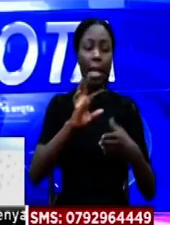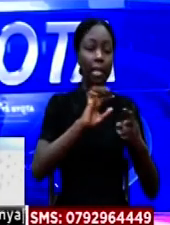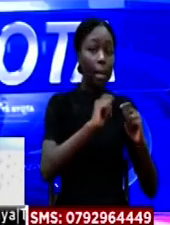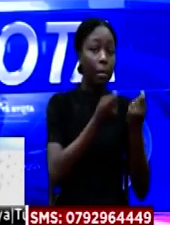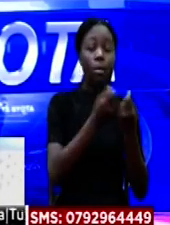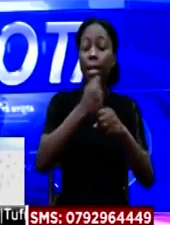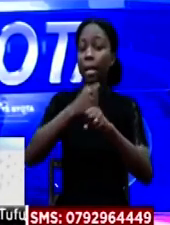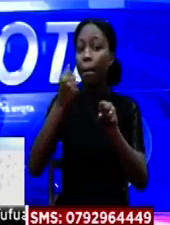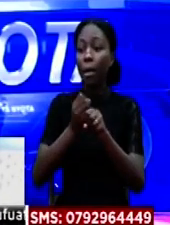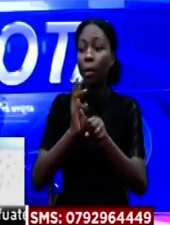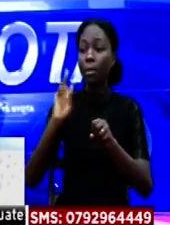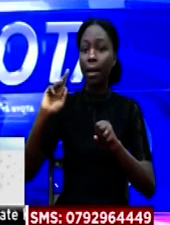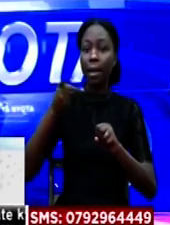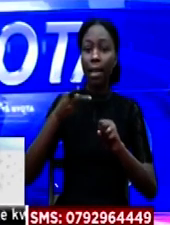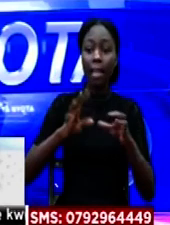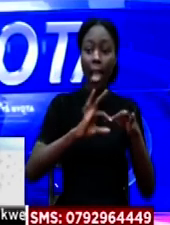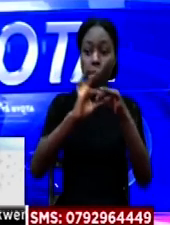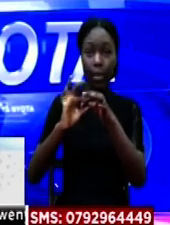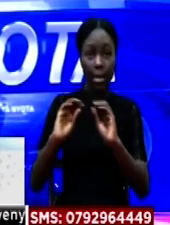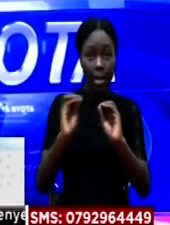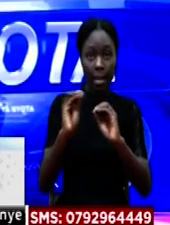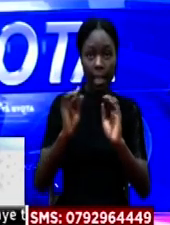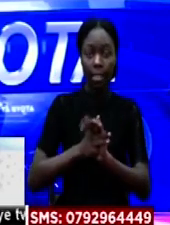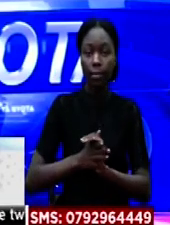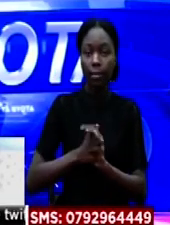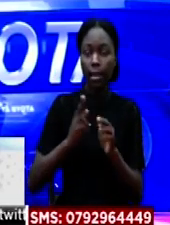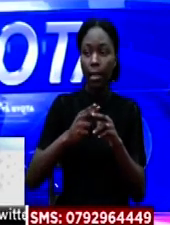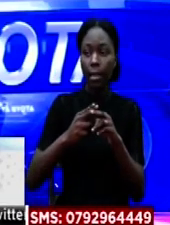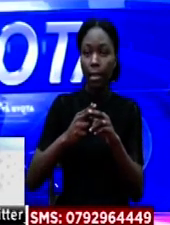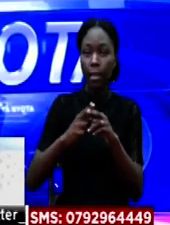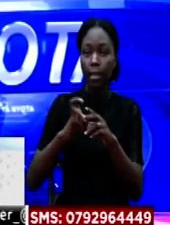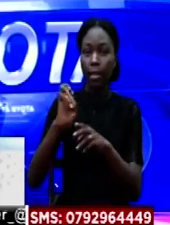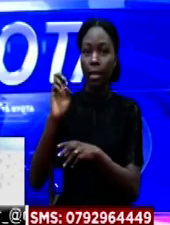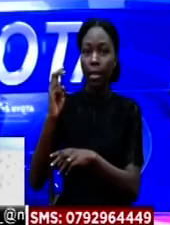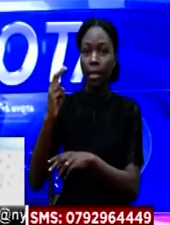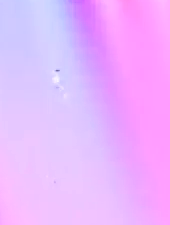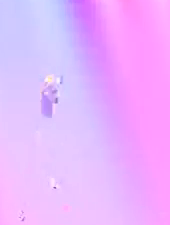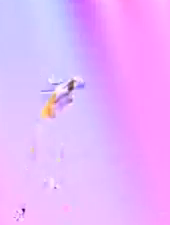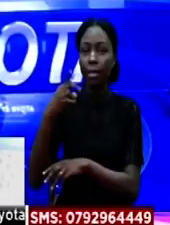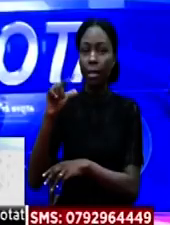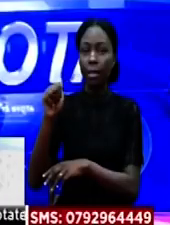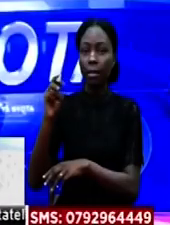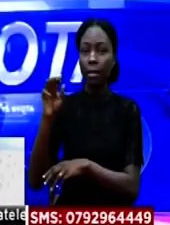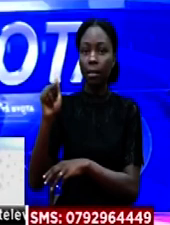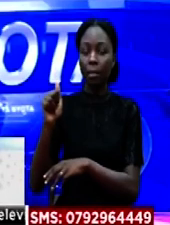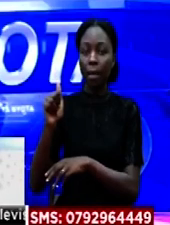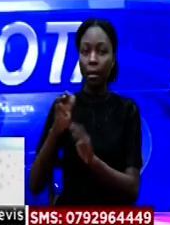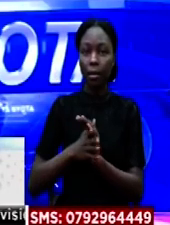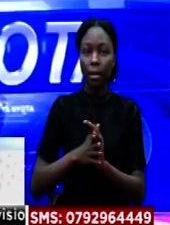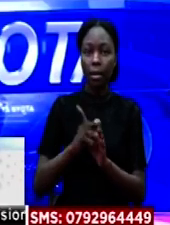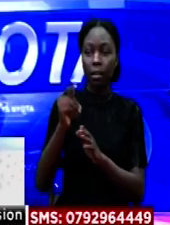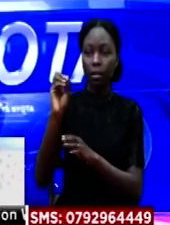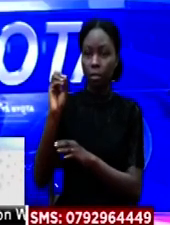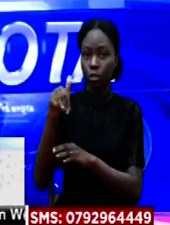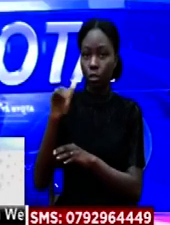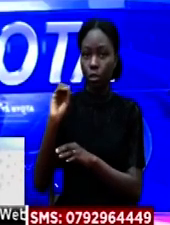pa kubwa sana magaribi kutozungumza kwa sauti moja Anasema ethelima estafication, toyo